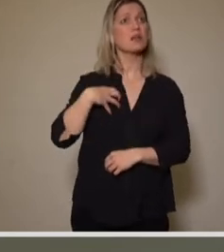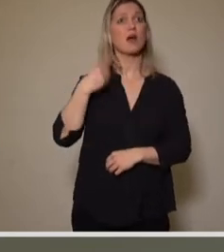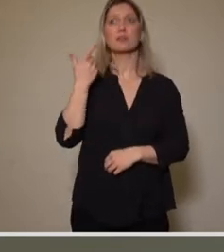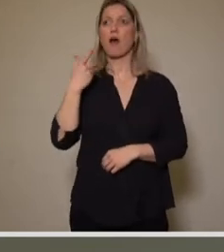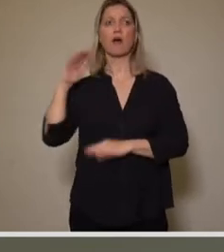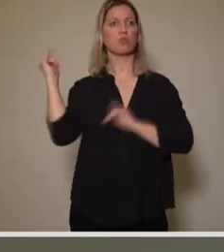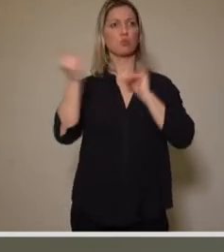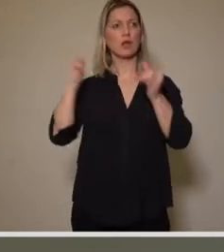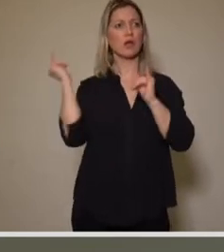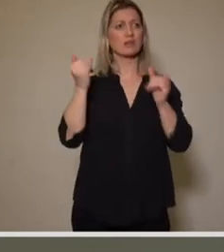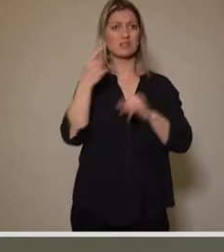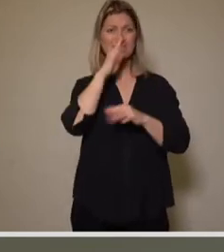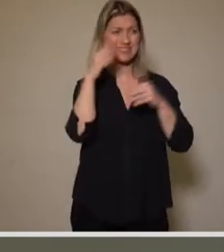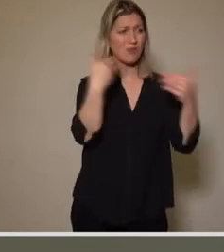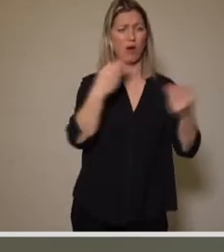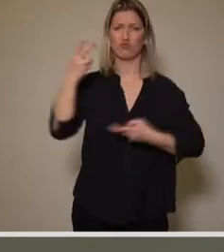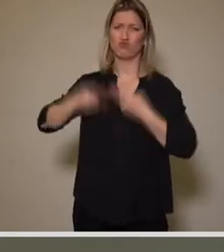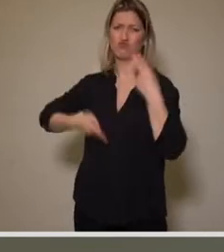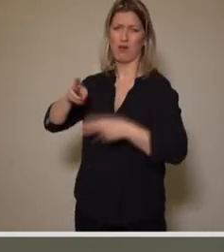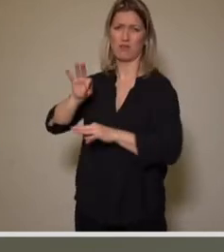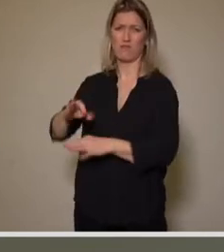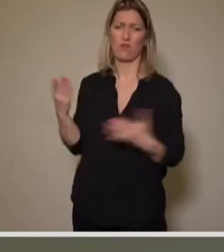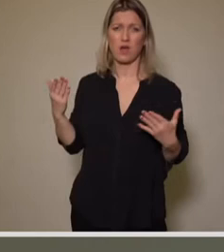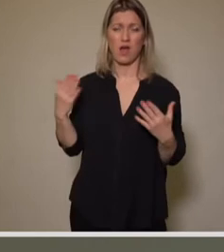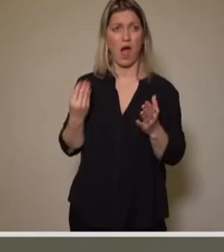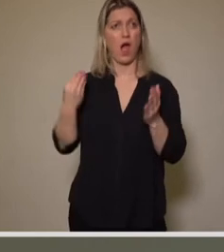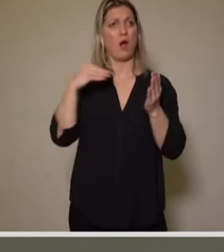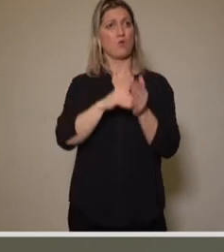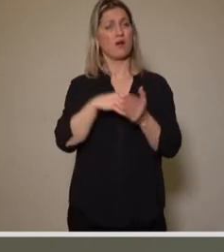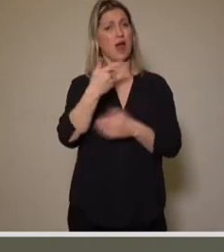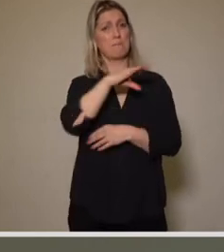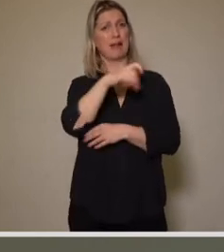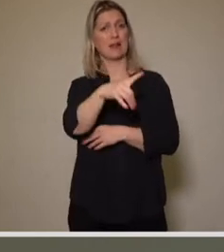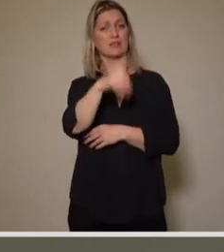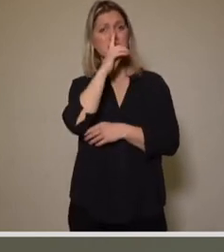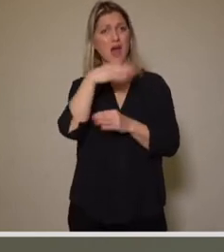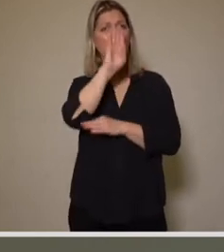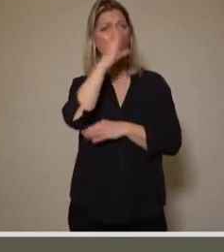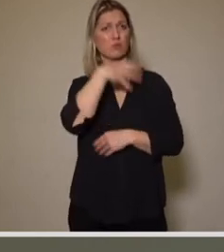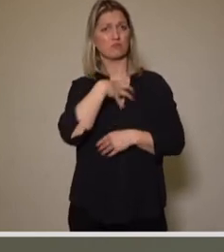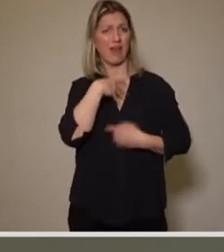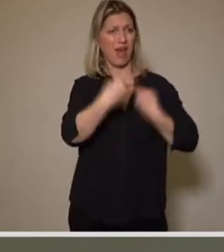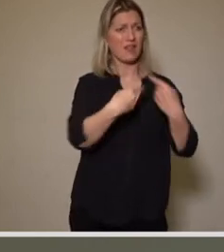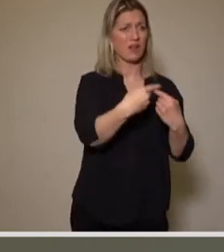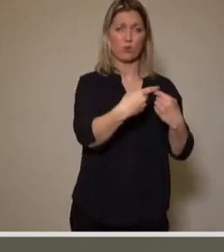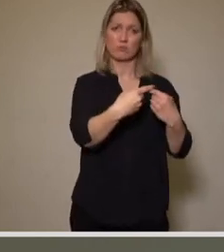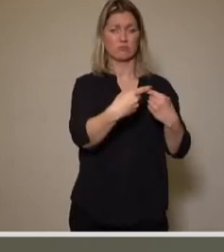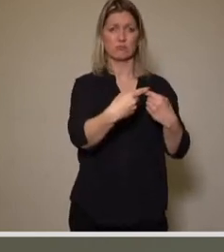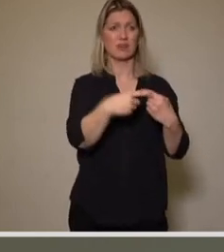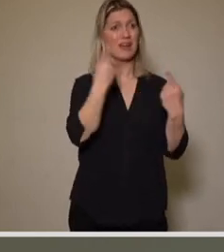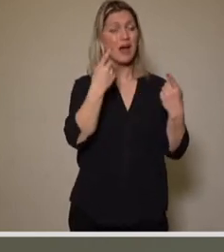Gleichzeitig würde die Möglichkeit einer weiteren touristischen Entwicklung in Pillnitz verbaut, etwa durch die Schaffung eines